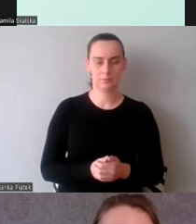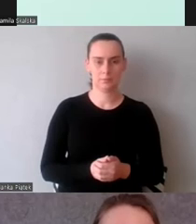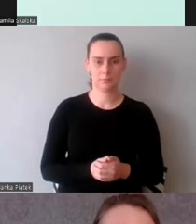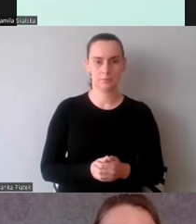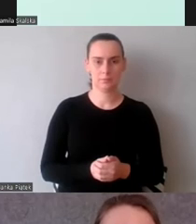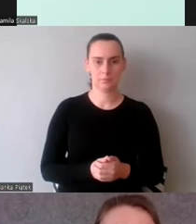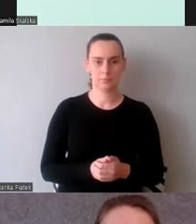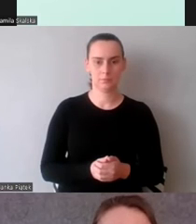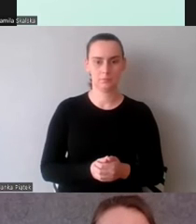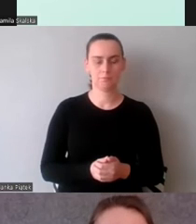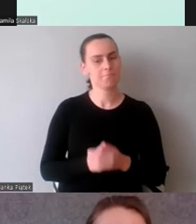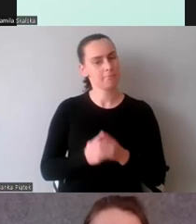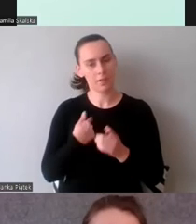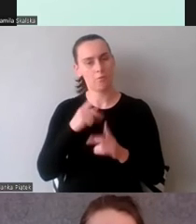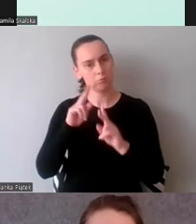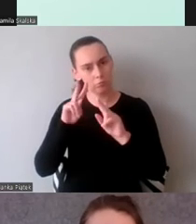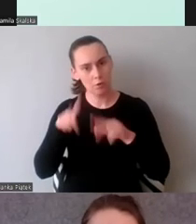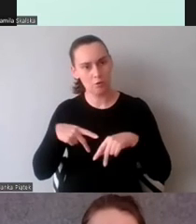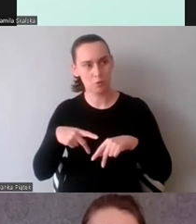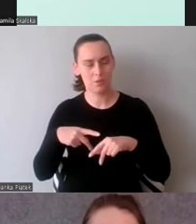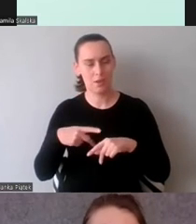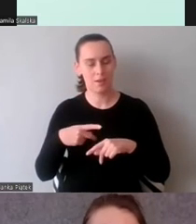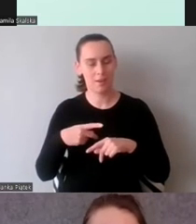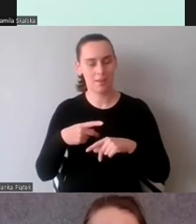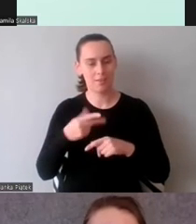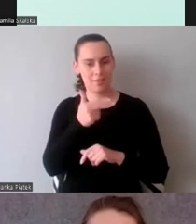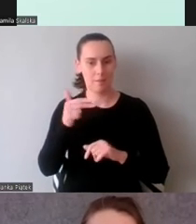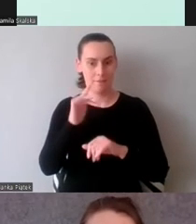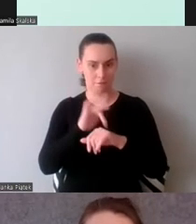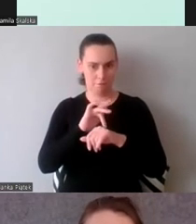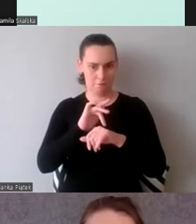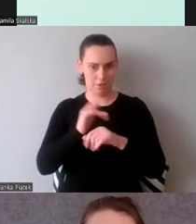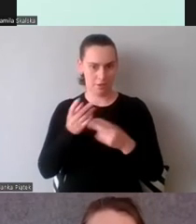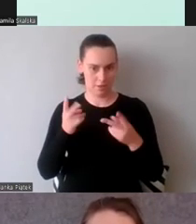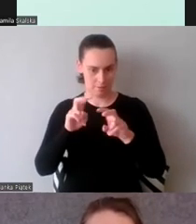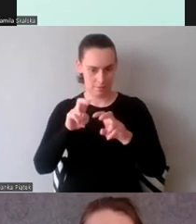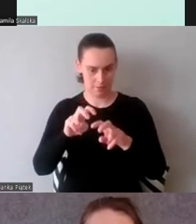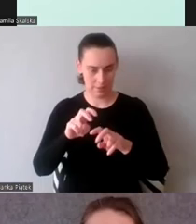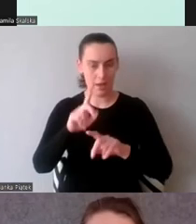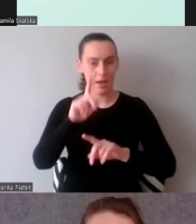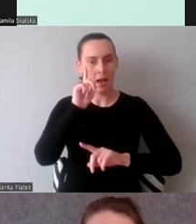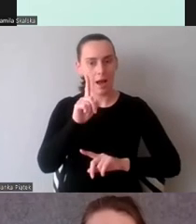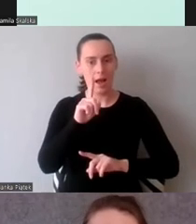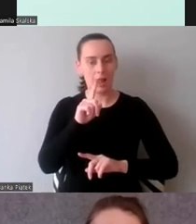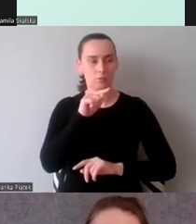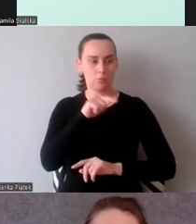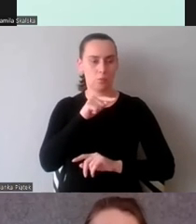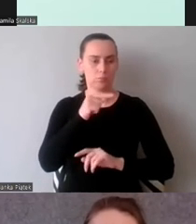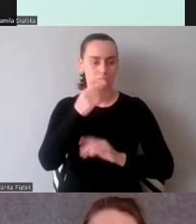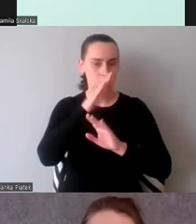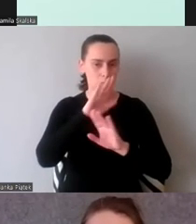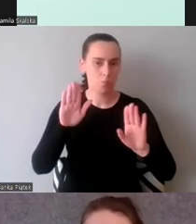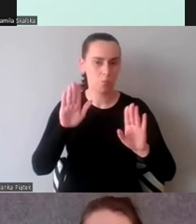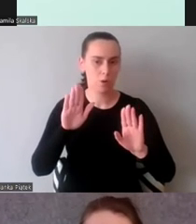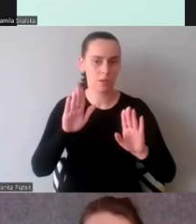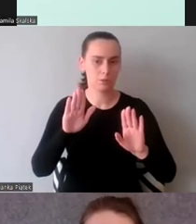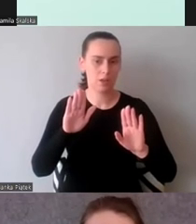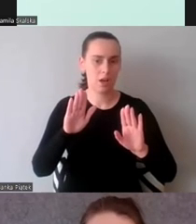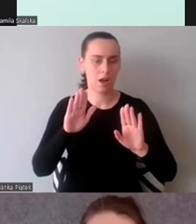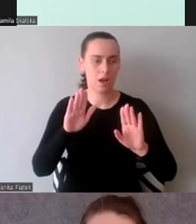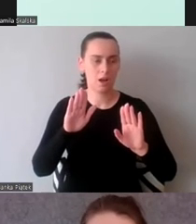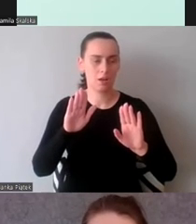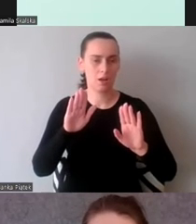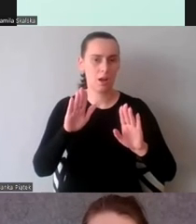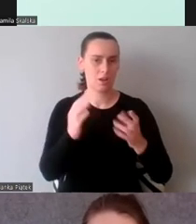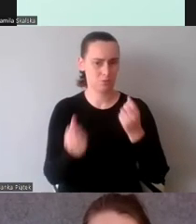Powrócę jeszcze do wyników tego badania. Jednak to ma pokazać, że bardzo trudno jest